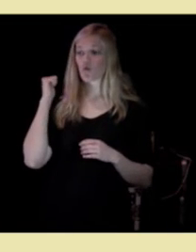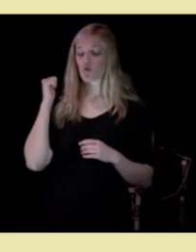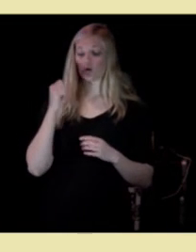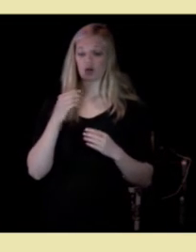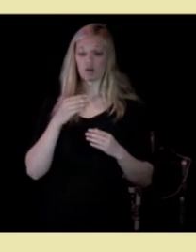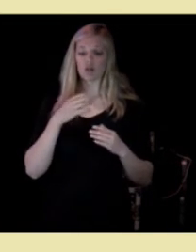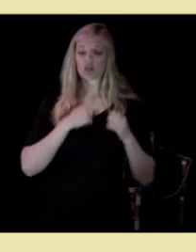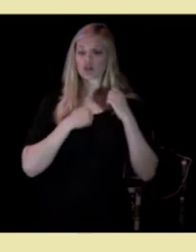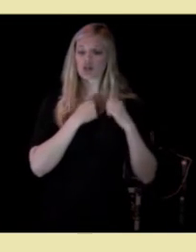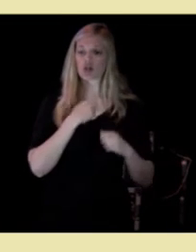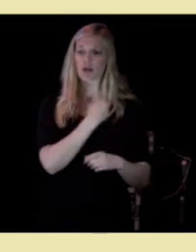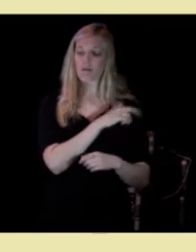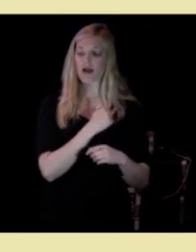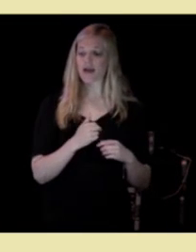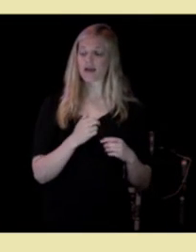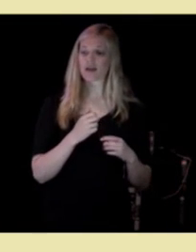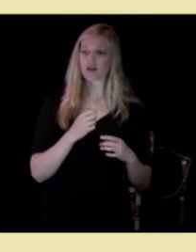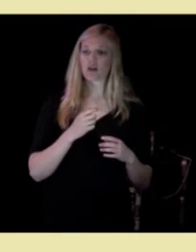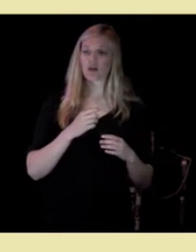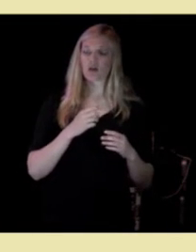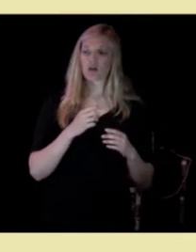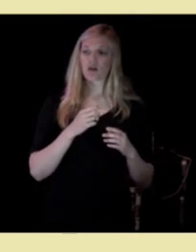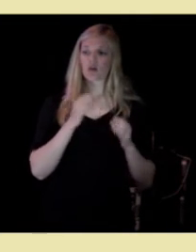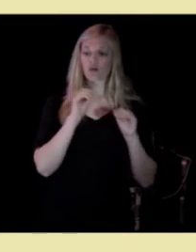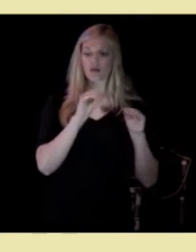sykepleierutdanning har økt med 17%.